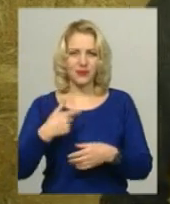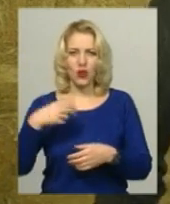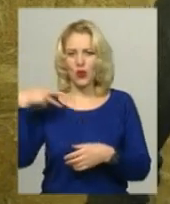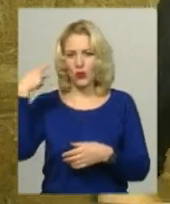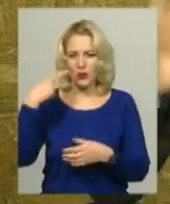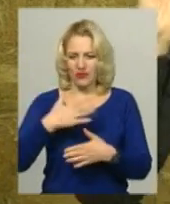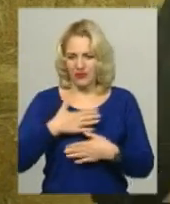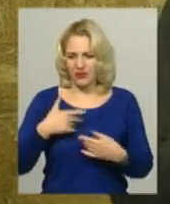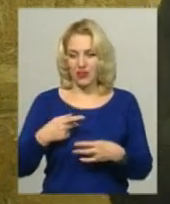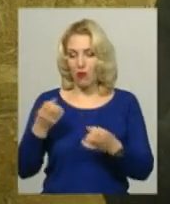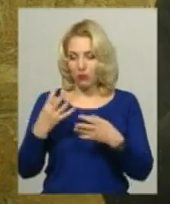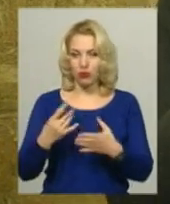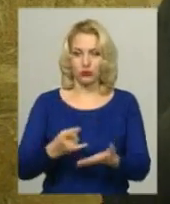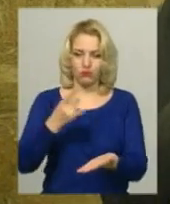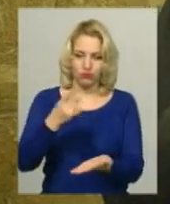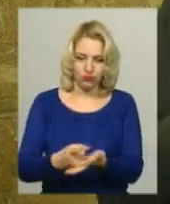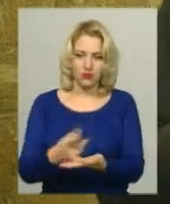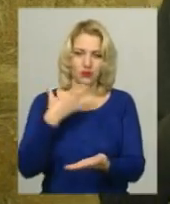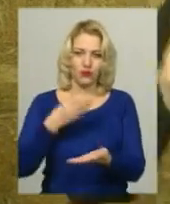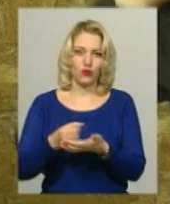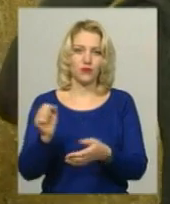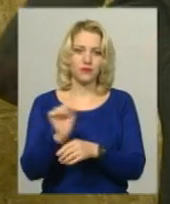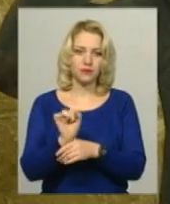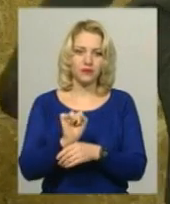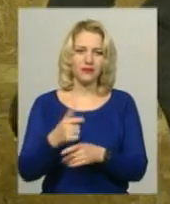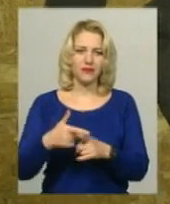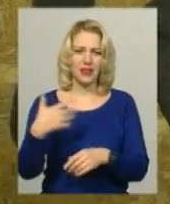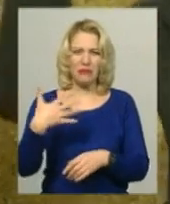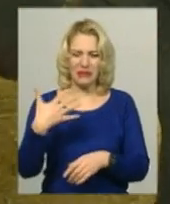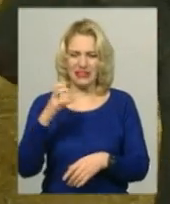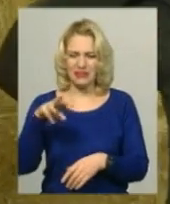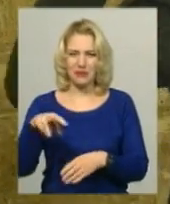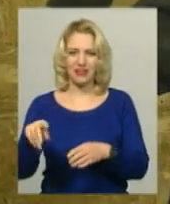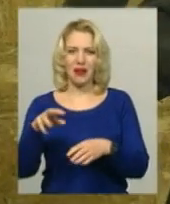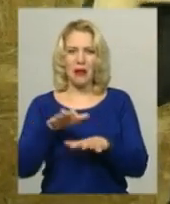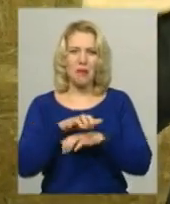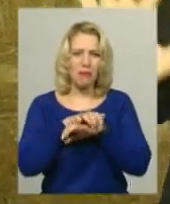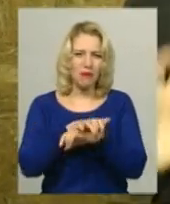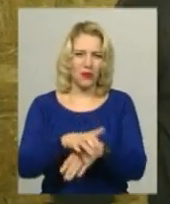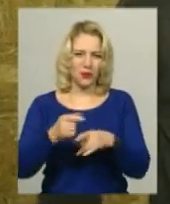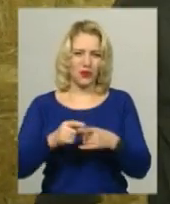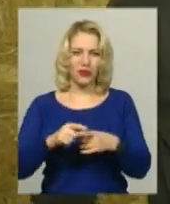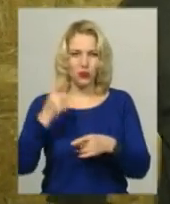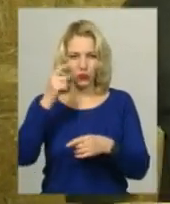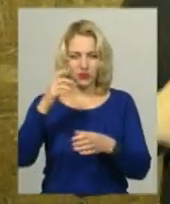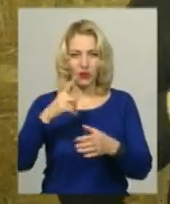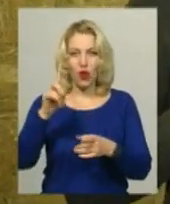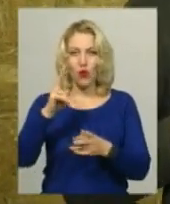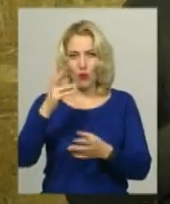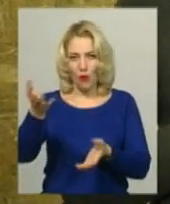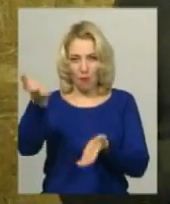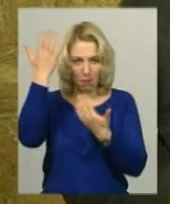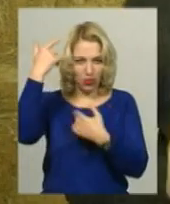паркувалися. які більше п'яти сантиметрів, які повсюди лазять. І ти думаєш, що зараз вони на тебе впадуть. Ми просто